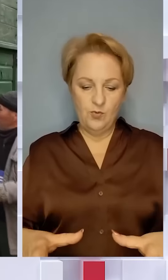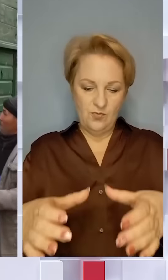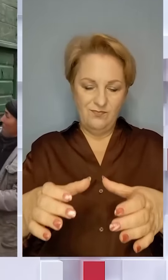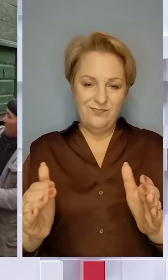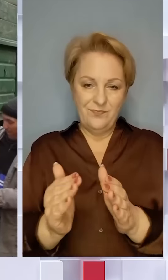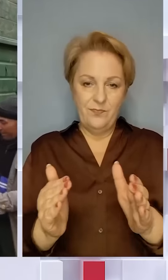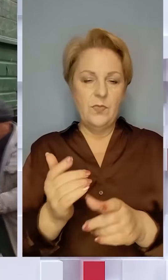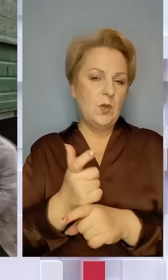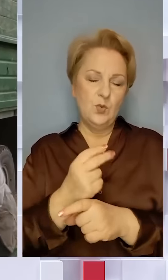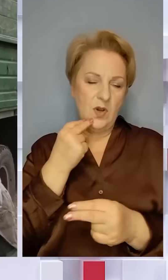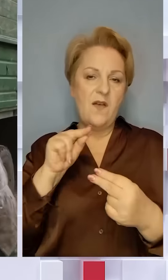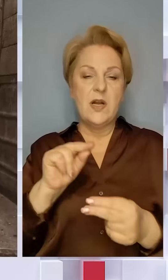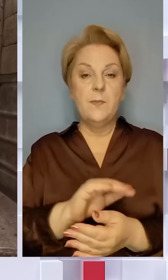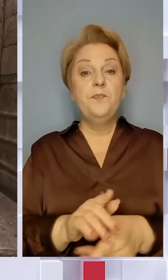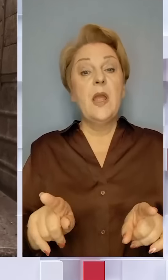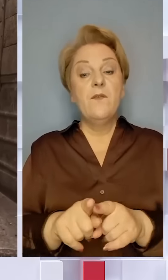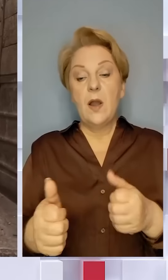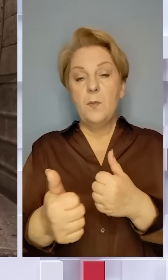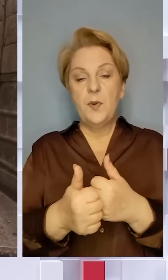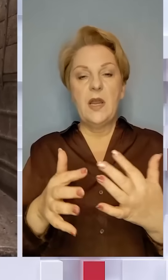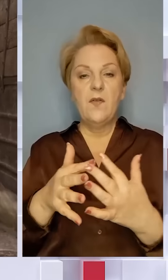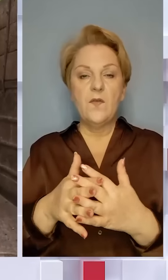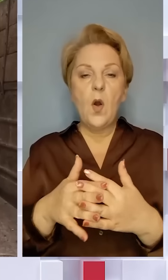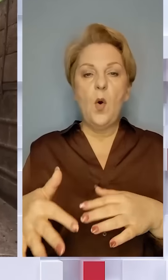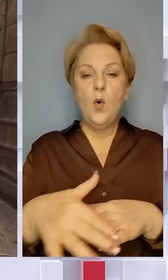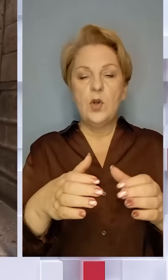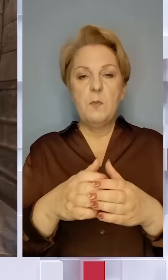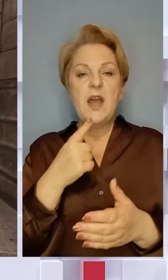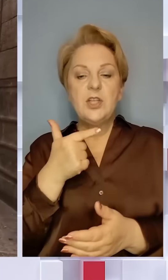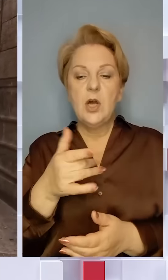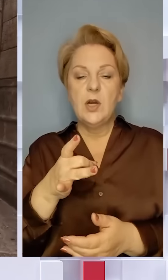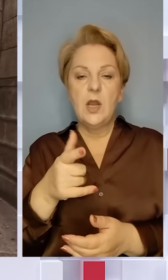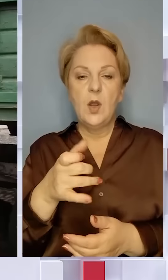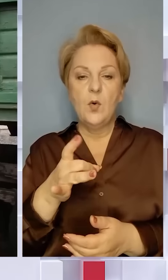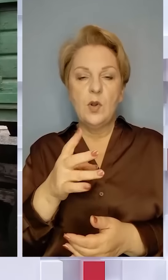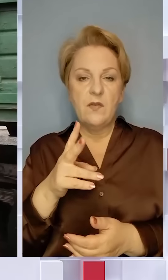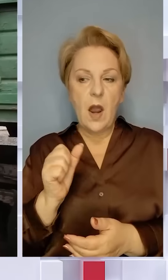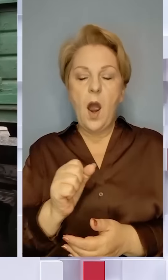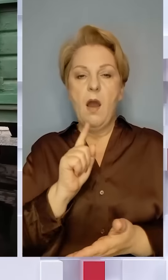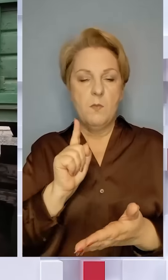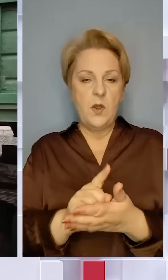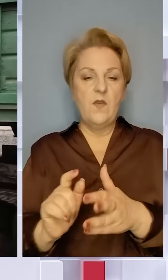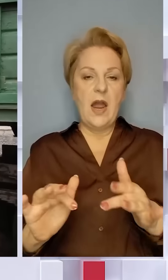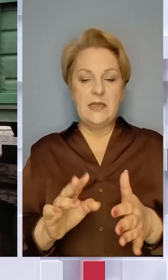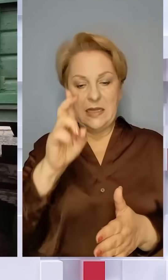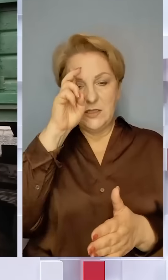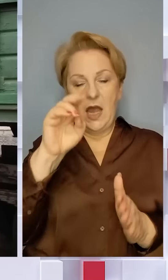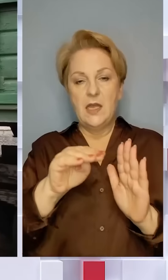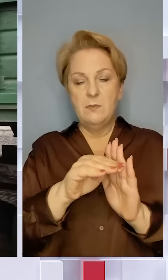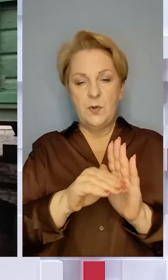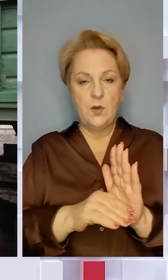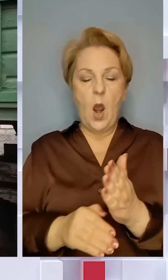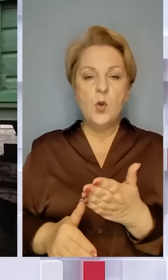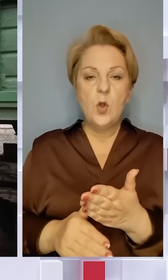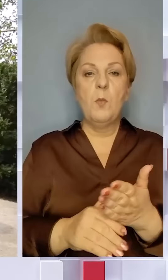буржуйки, вони доволі такі ефективні. В таких прифронтових громадах, як Червоногригорівська, мала вдіяти і державна програма допомоги. За